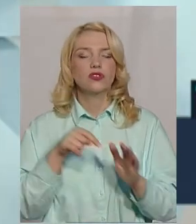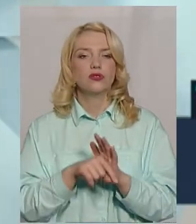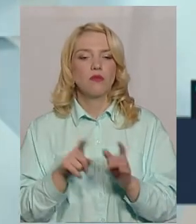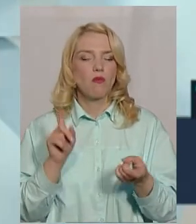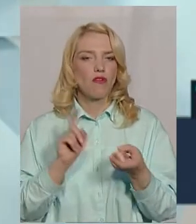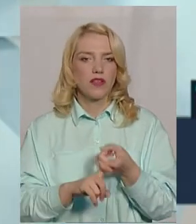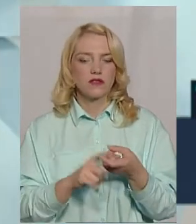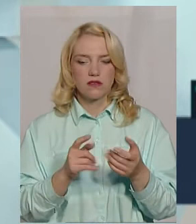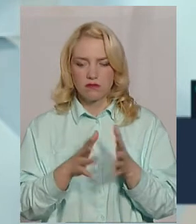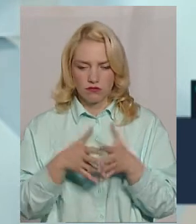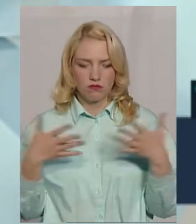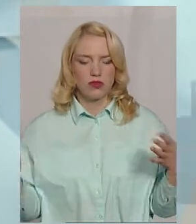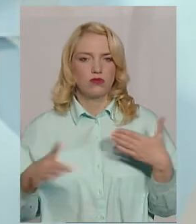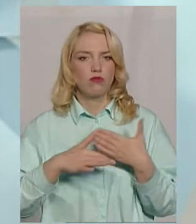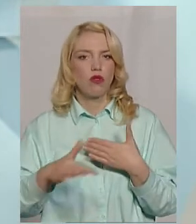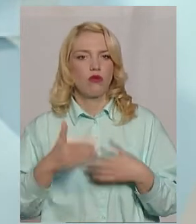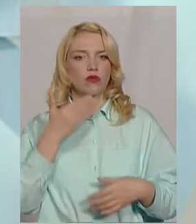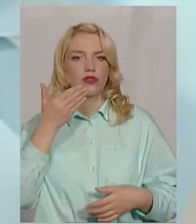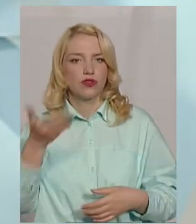'язано, що збільшились так площі?